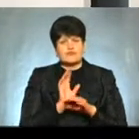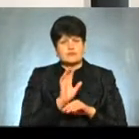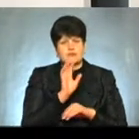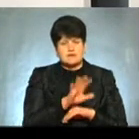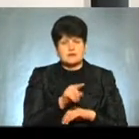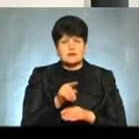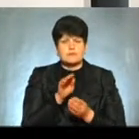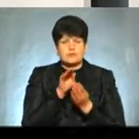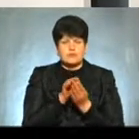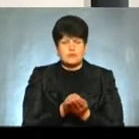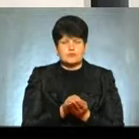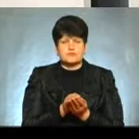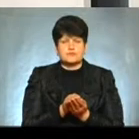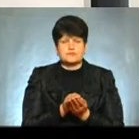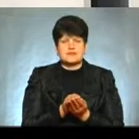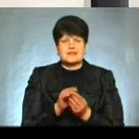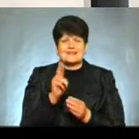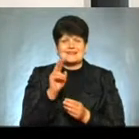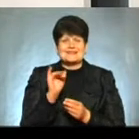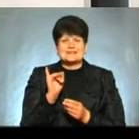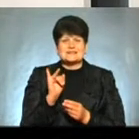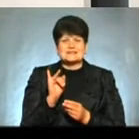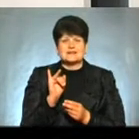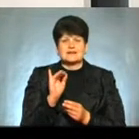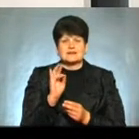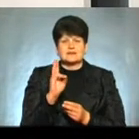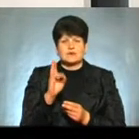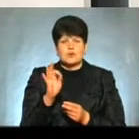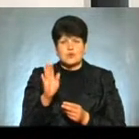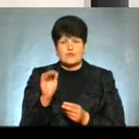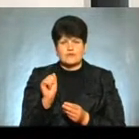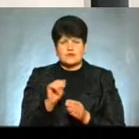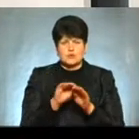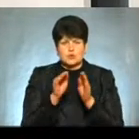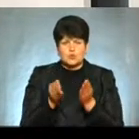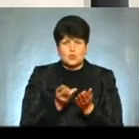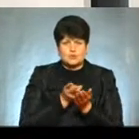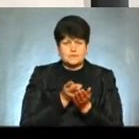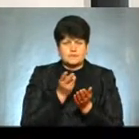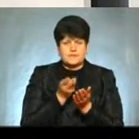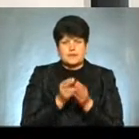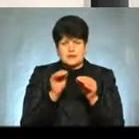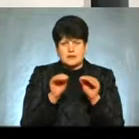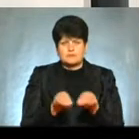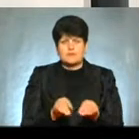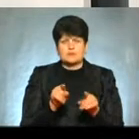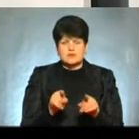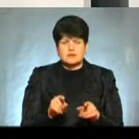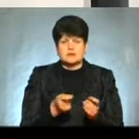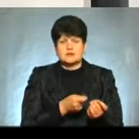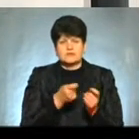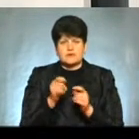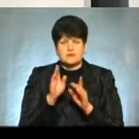свинцевих трунах І їх навіть не віддають родичам, тому що їх транспортування буде представляти